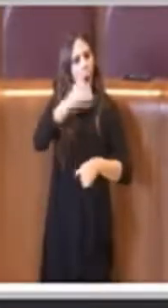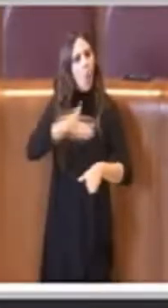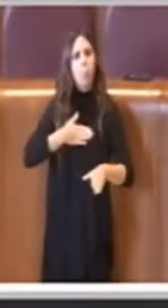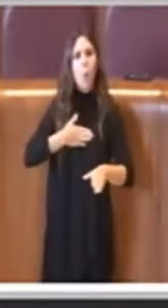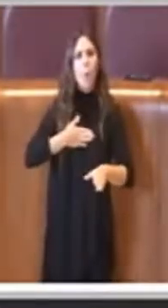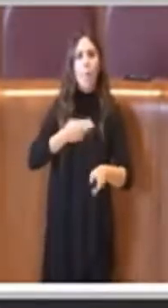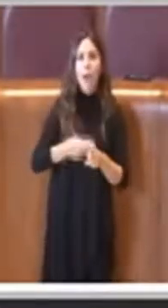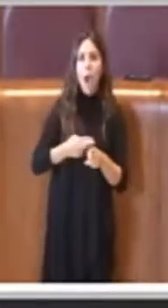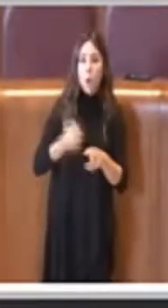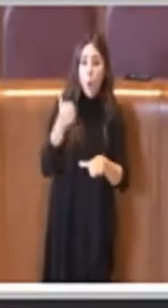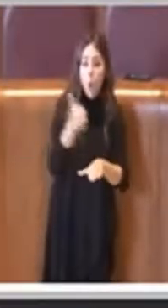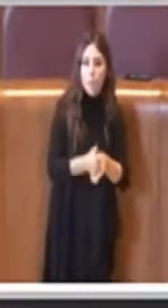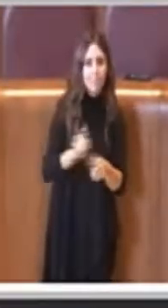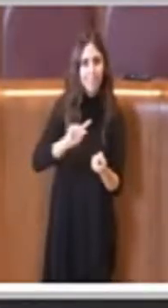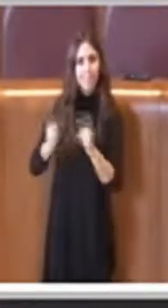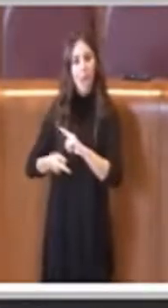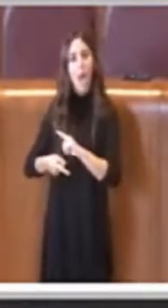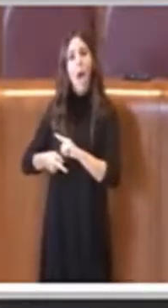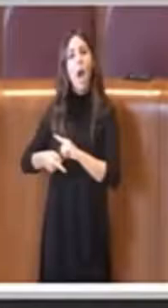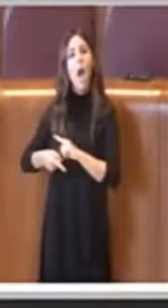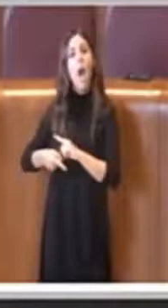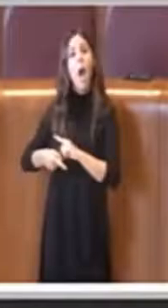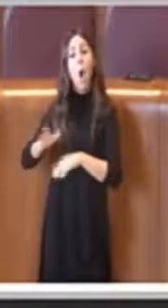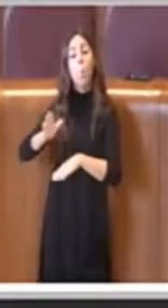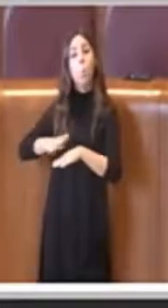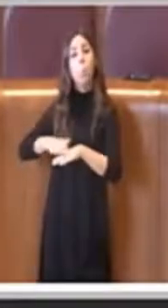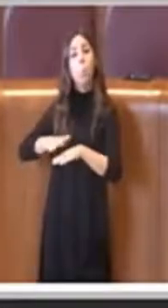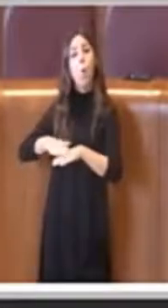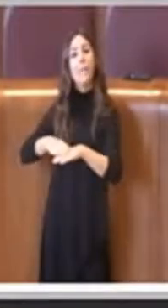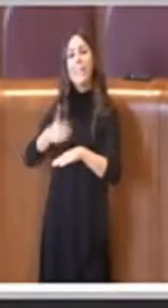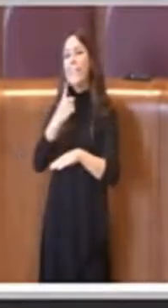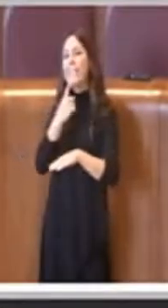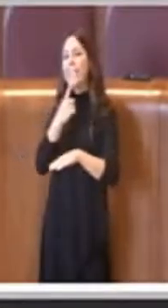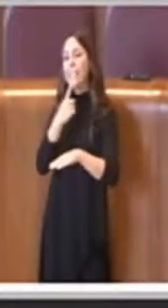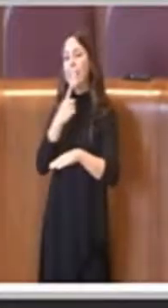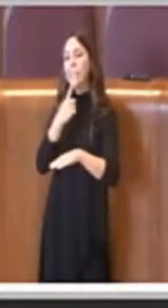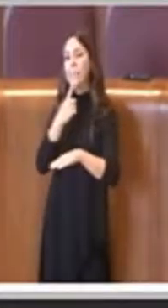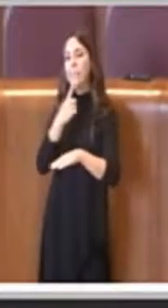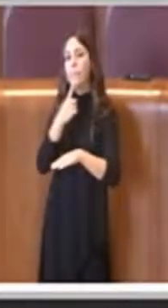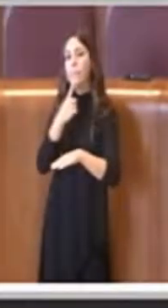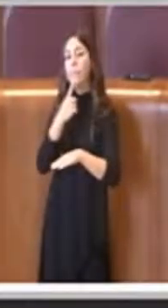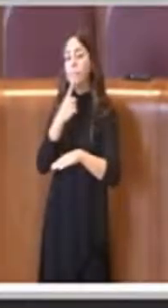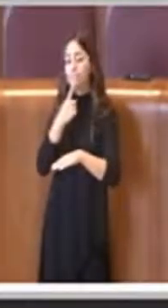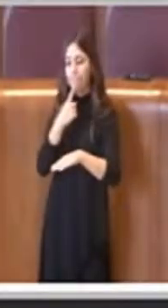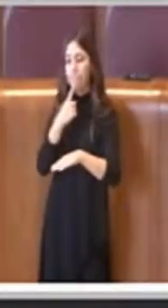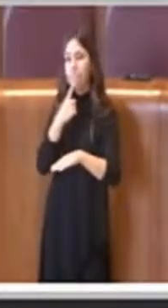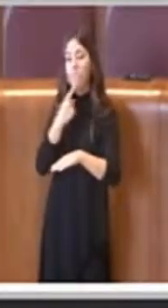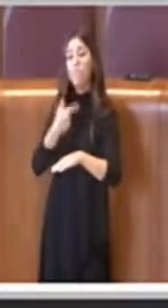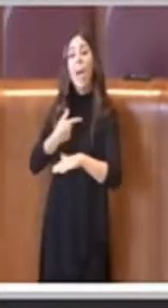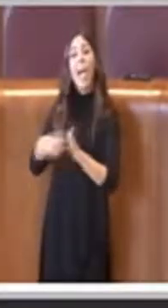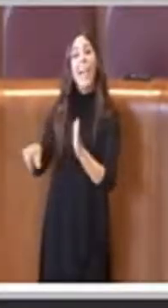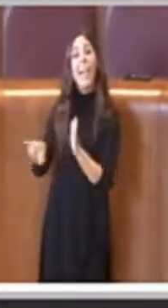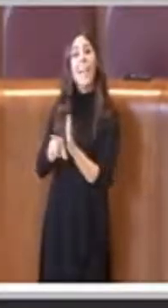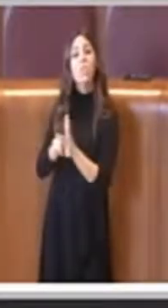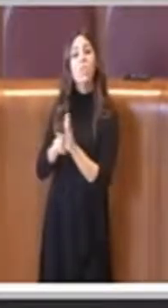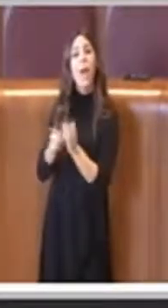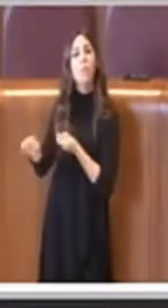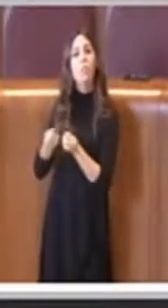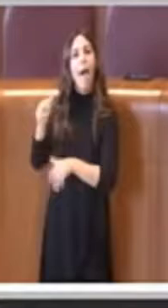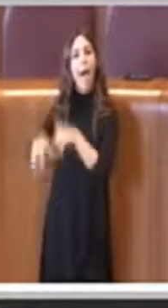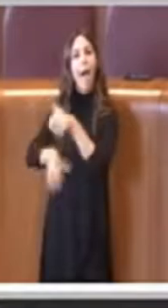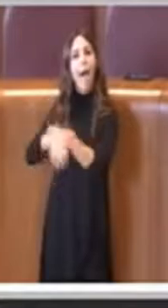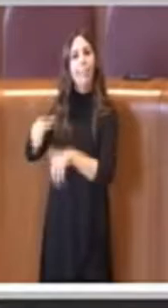comune, perciò capitale ma sono di proprietà appunto di chi detiene la licenza trazione animale.